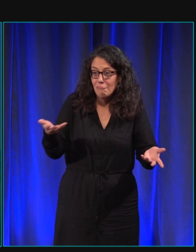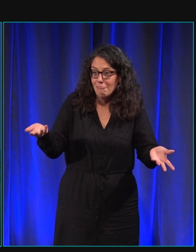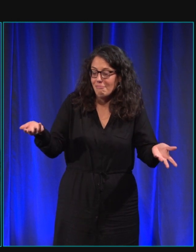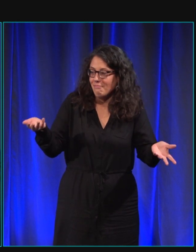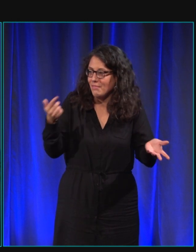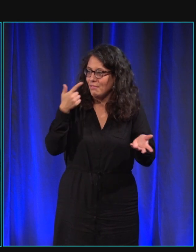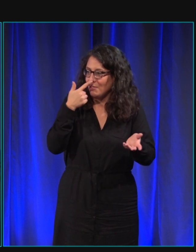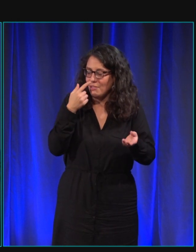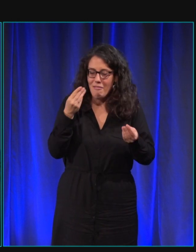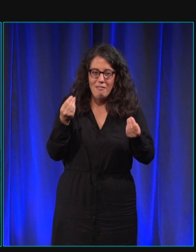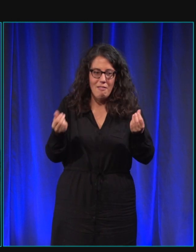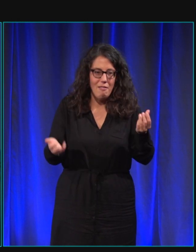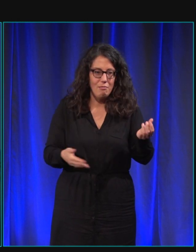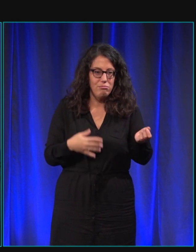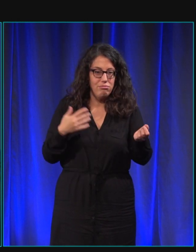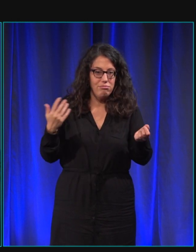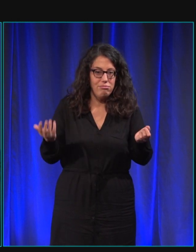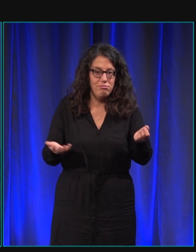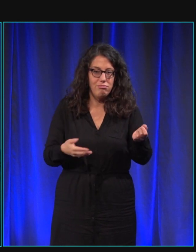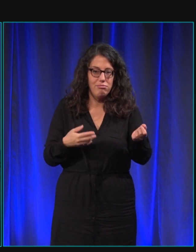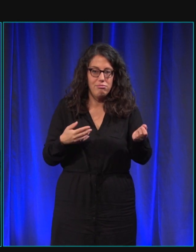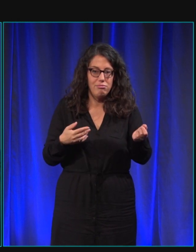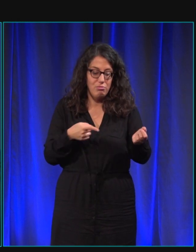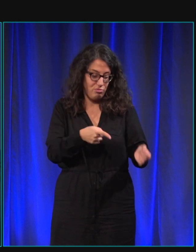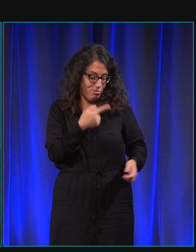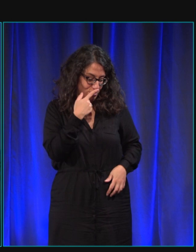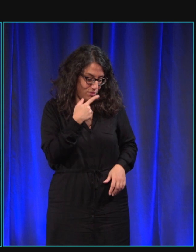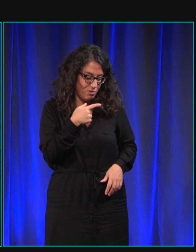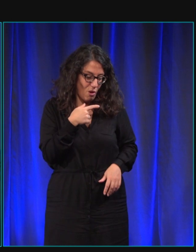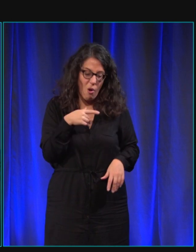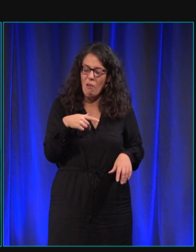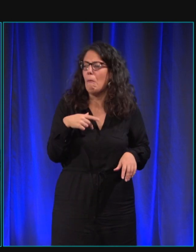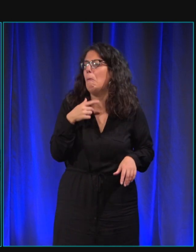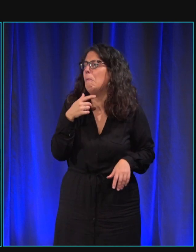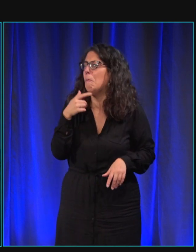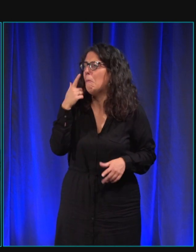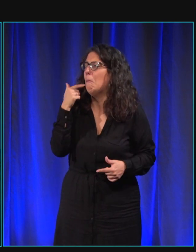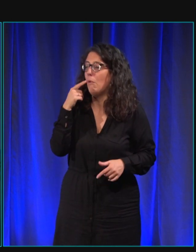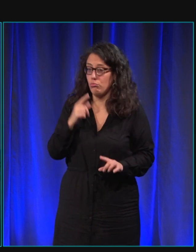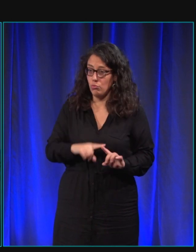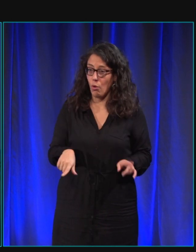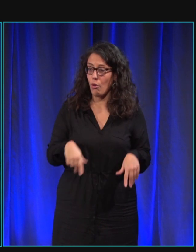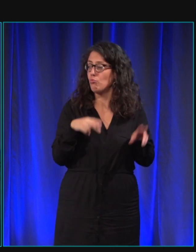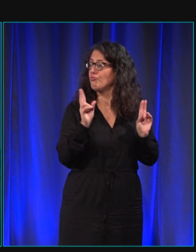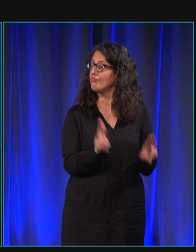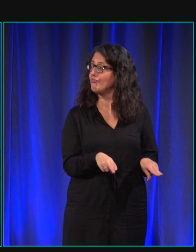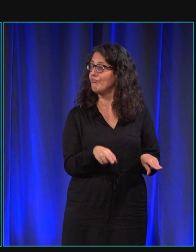je ne pas senti mal dans ses pattes parce qu'il n'allait plus travailler